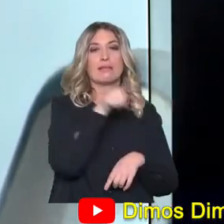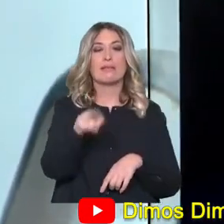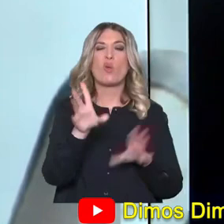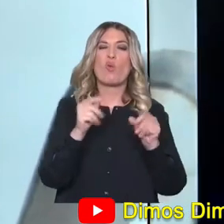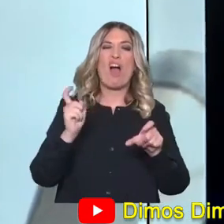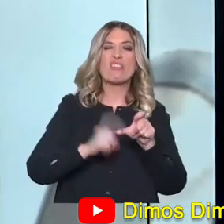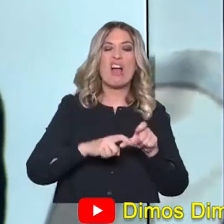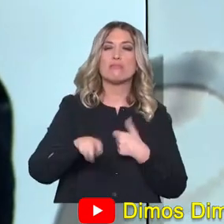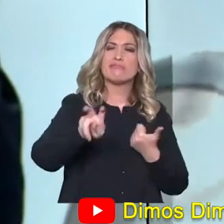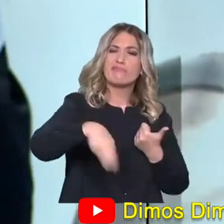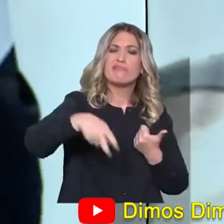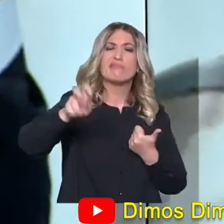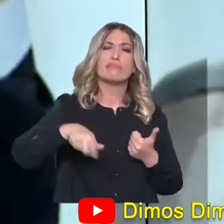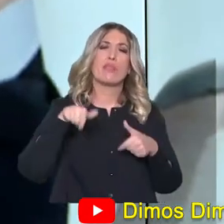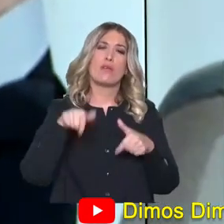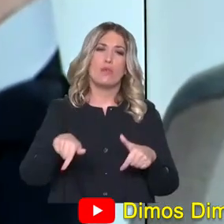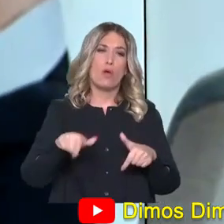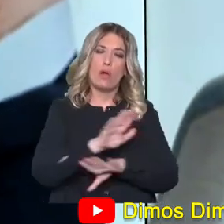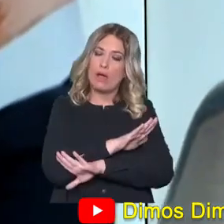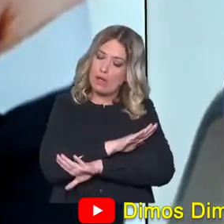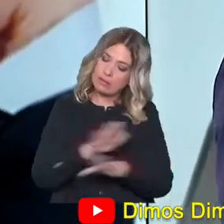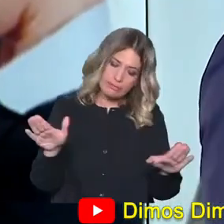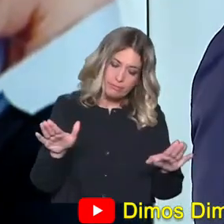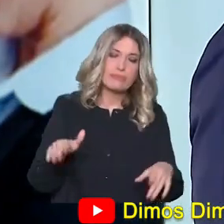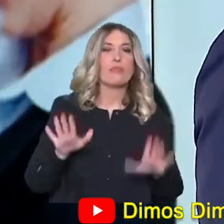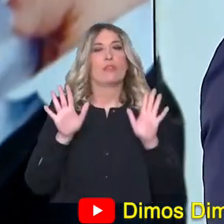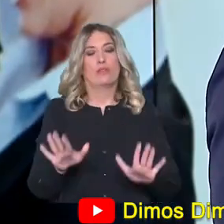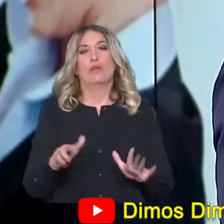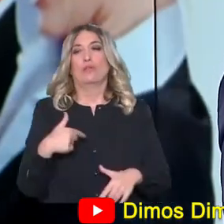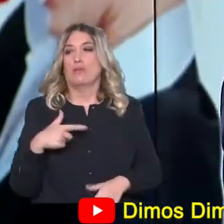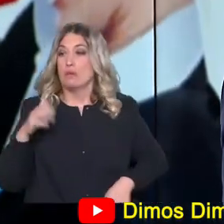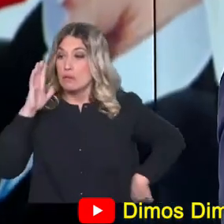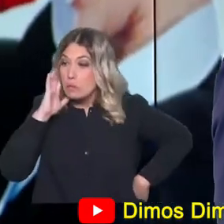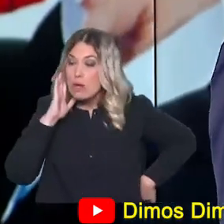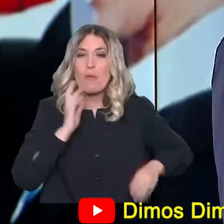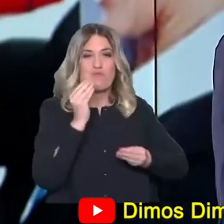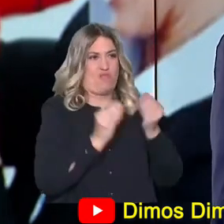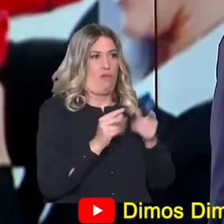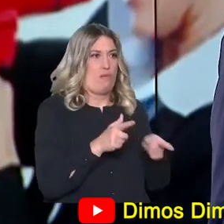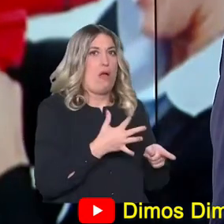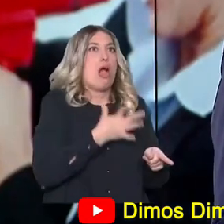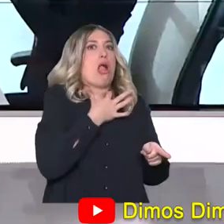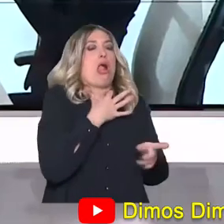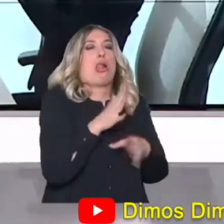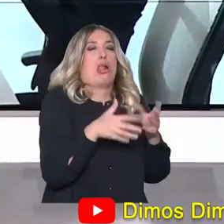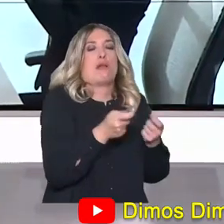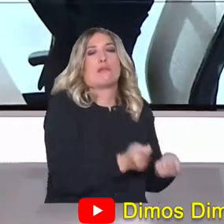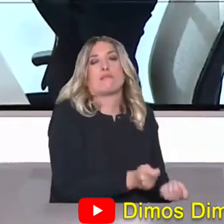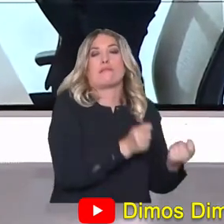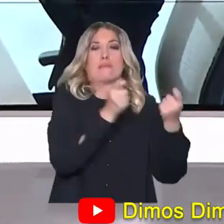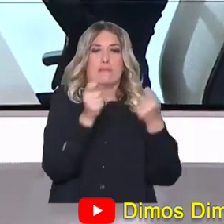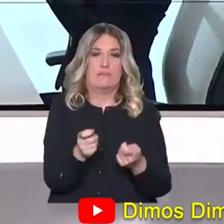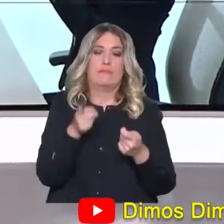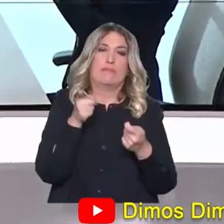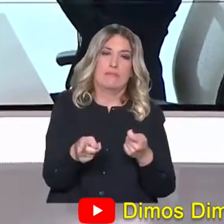Εκεί η επικρατεία είναι αγκρίζο καθεστώς. Πήραμε ένα πρόβλημα μεγάλο από τις τράπεζες. Το πήγαμε για προκειμένου οι τράπεζες να μπορούν να